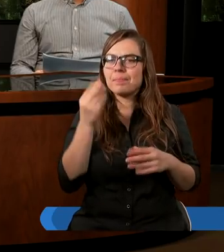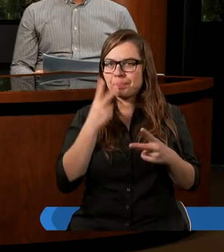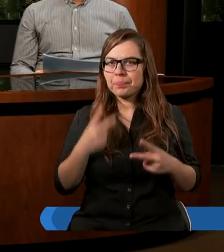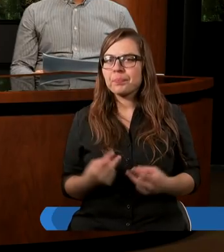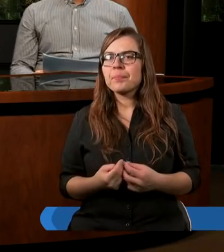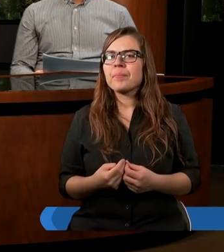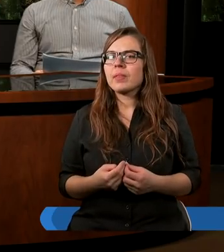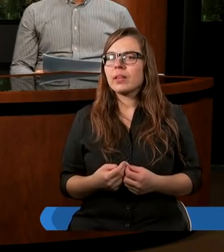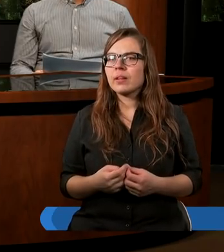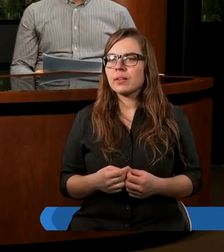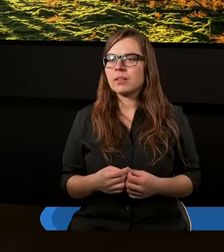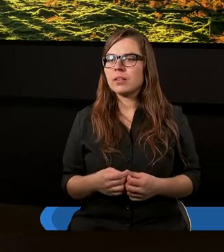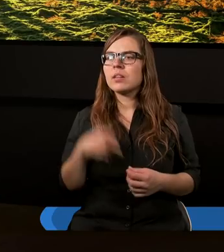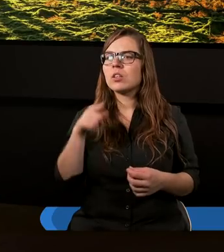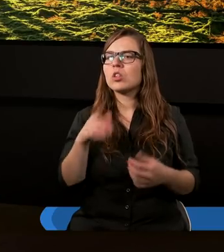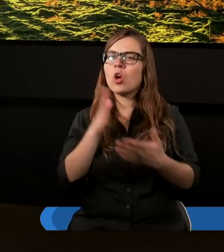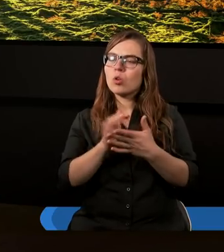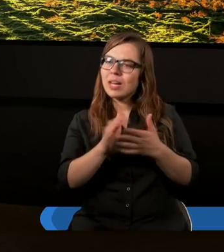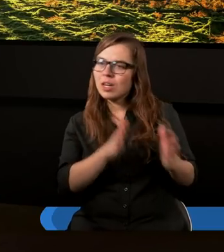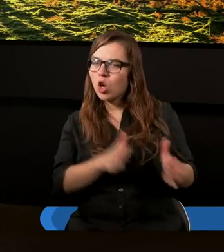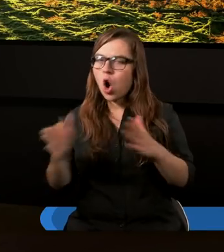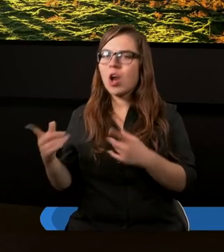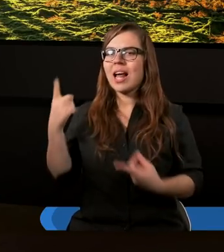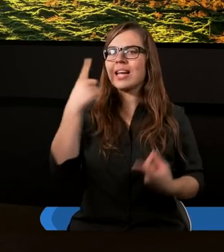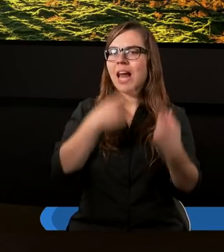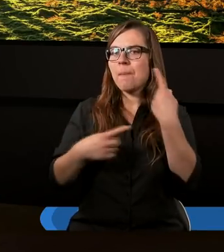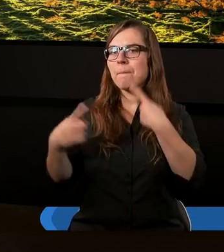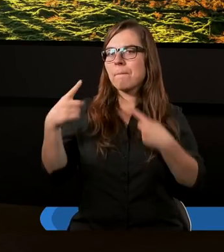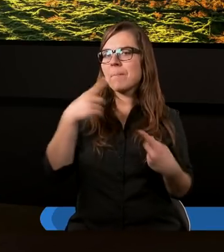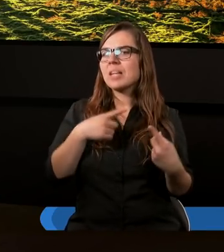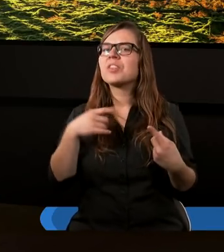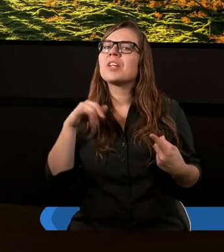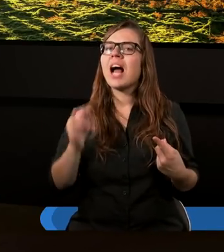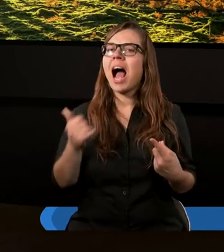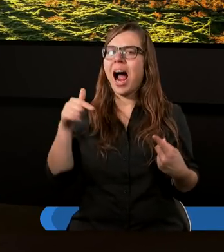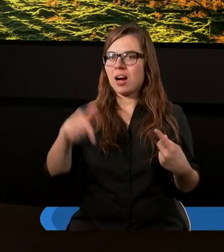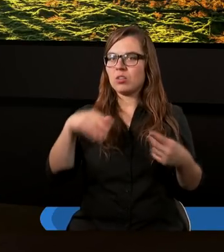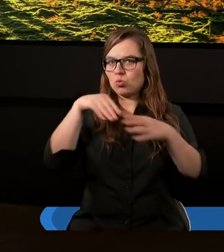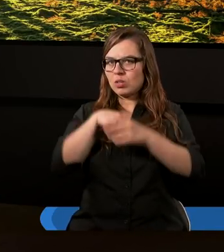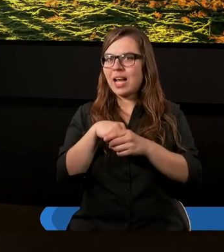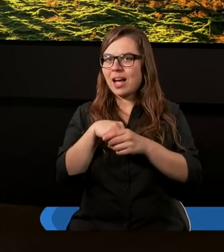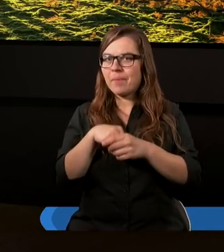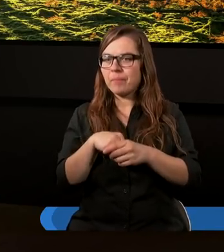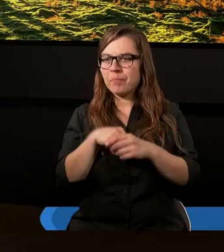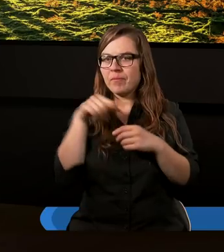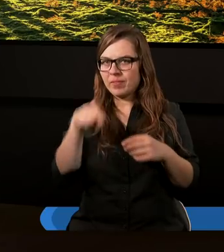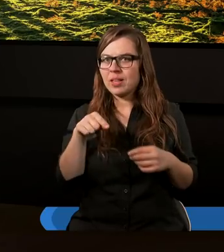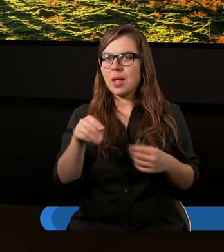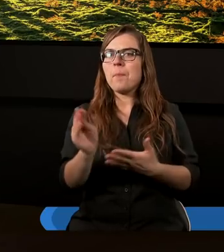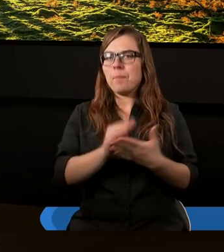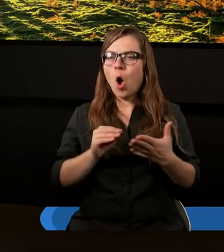przeczytanie. To już jest kolejna myśl, jaka tutaj w tym